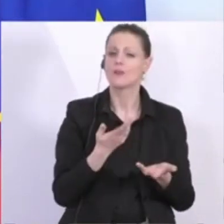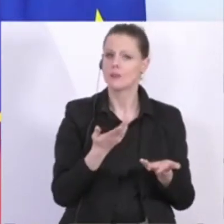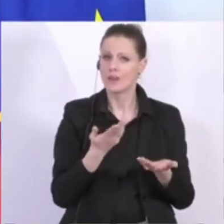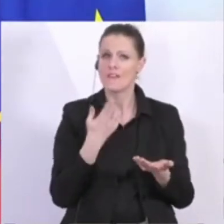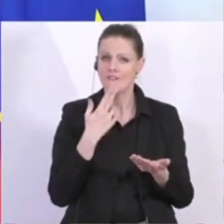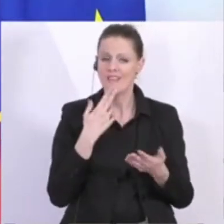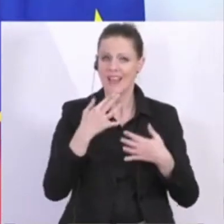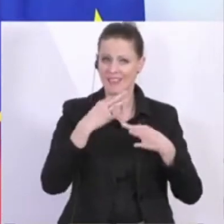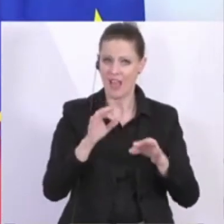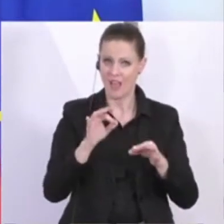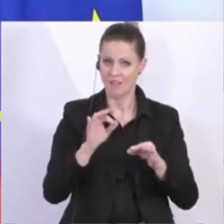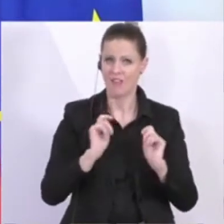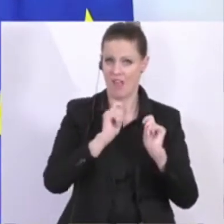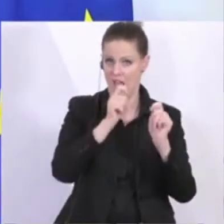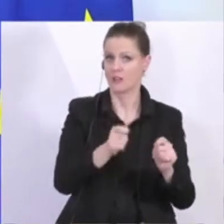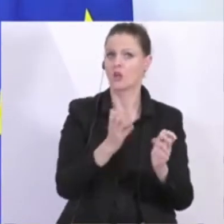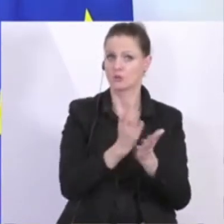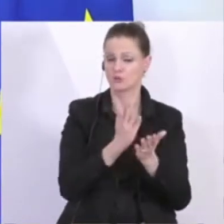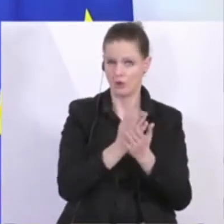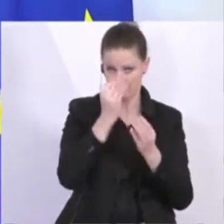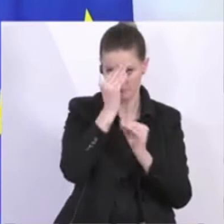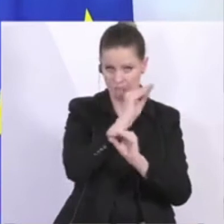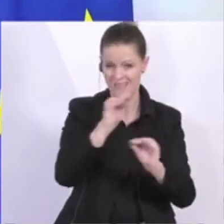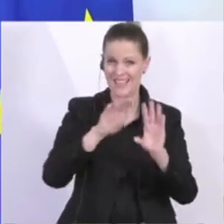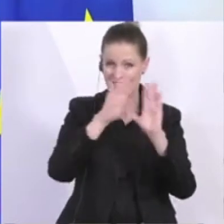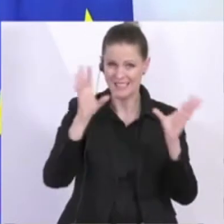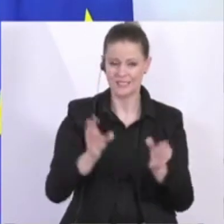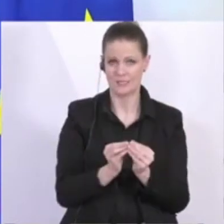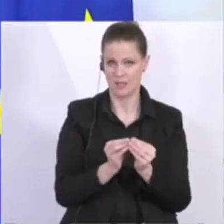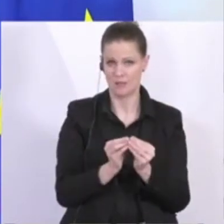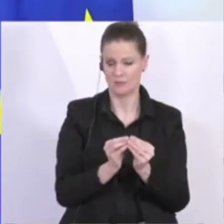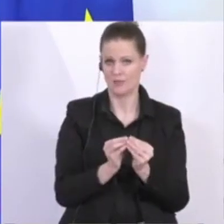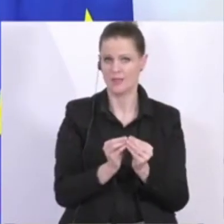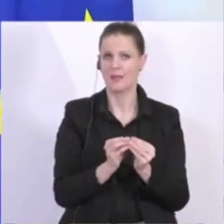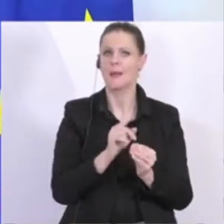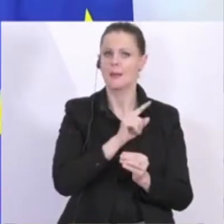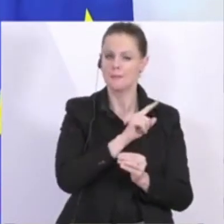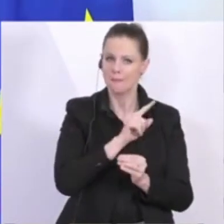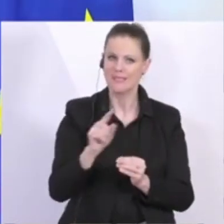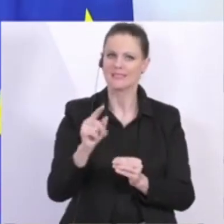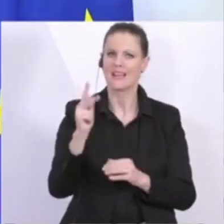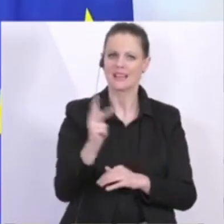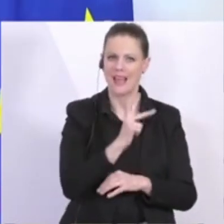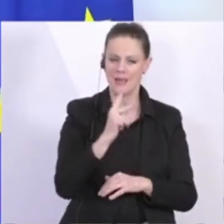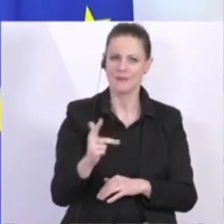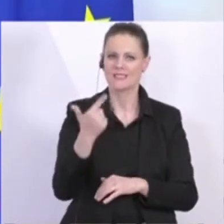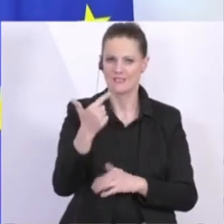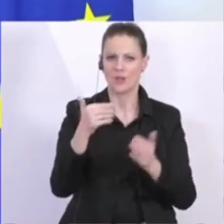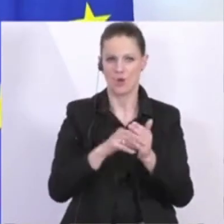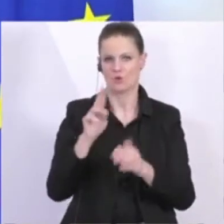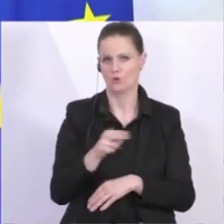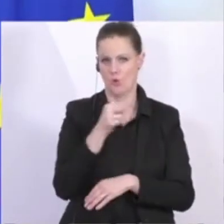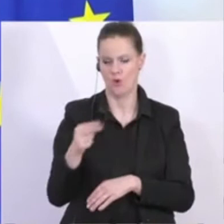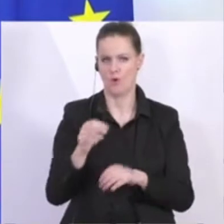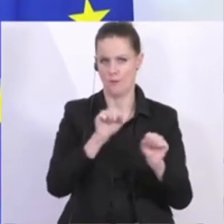gerade erwähnt. Und insgesamt sind es tatsächlich bis zu dreimal 2.000 Euro. Das ist ähnlich